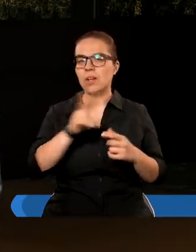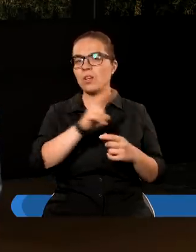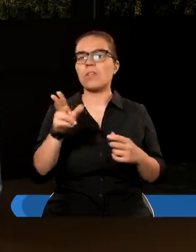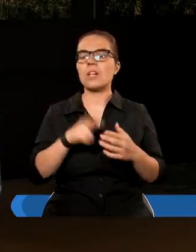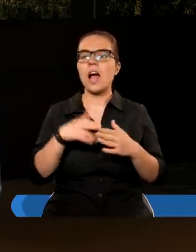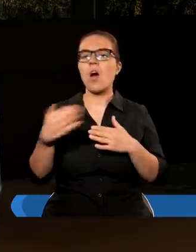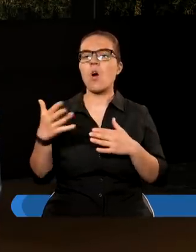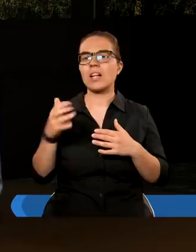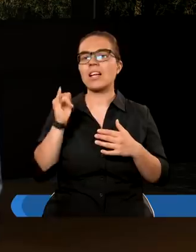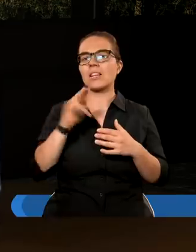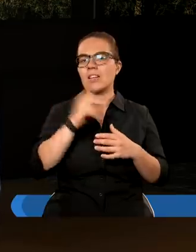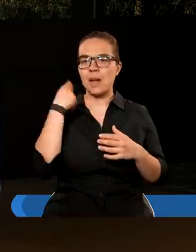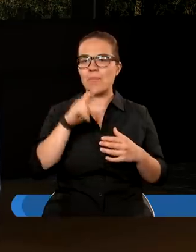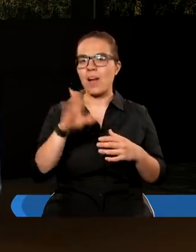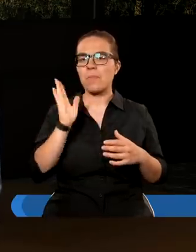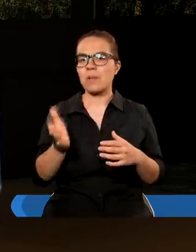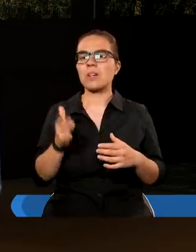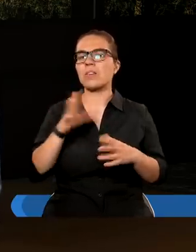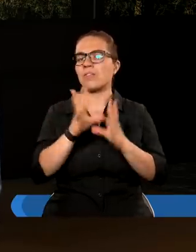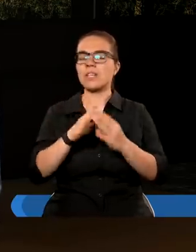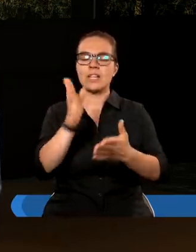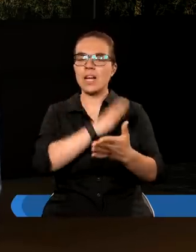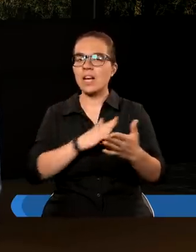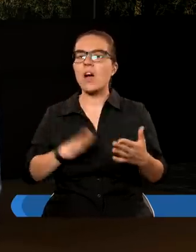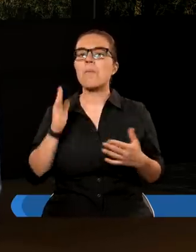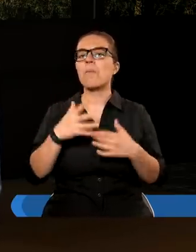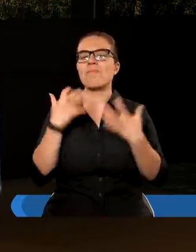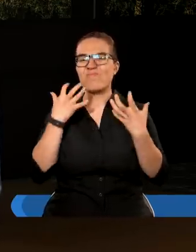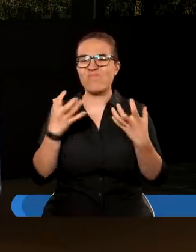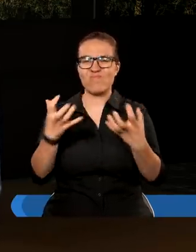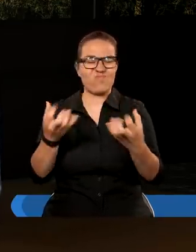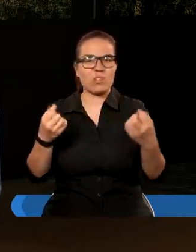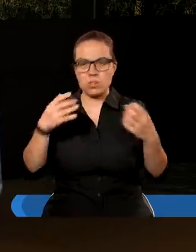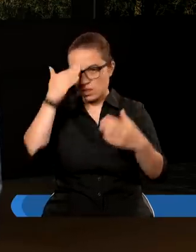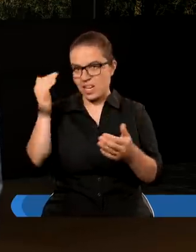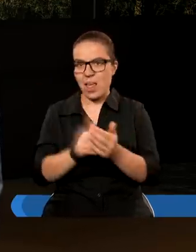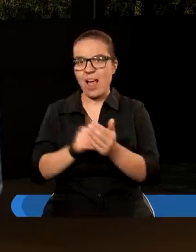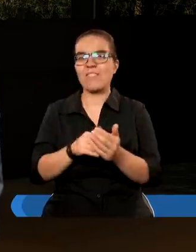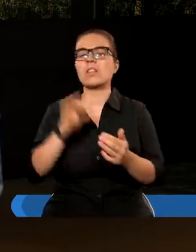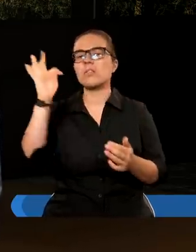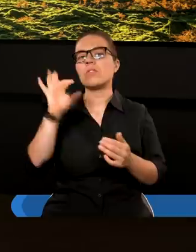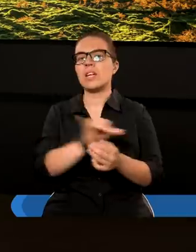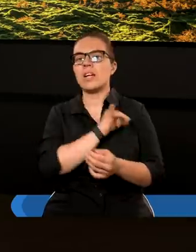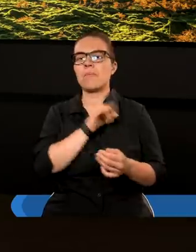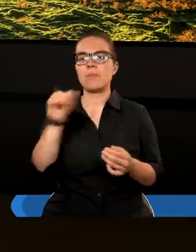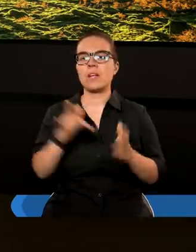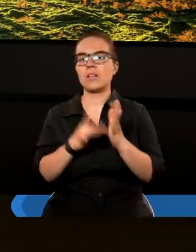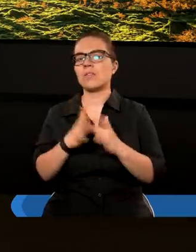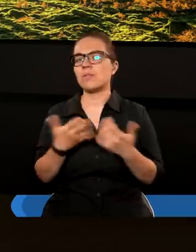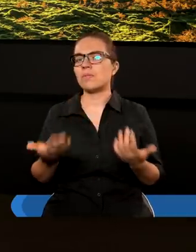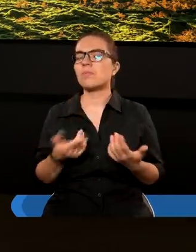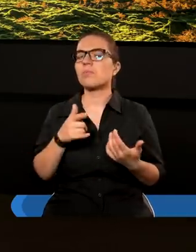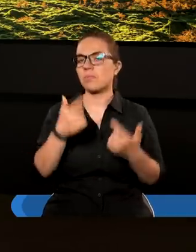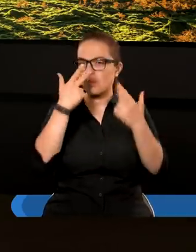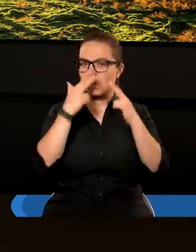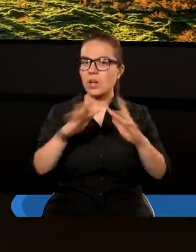będą na udrękę i zabijać was będą. Wszystkie narody pałać będą nienawiścią do was dla imienia mego. Pokazuje